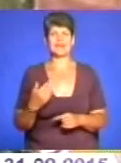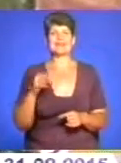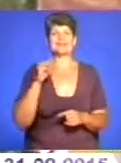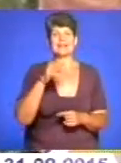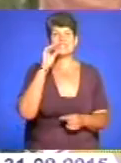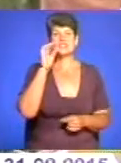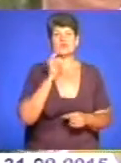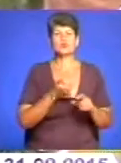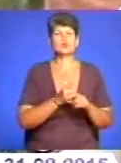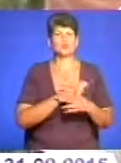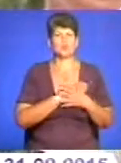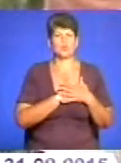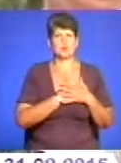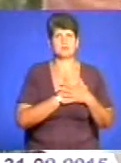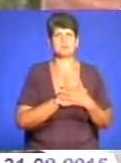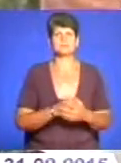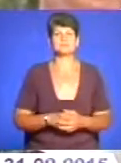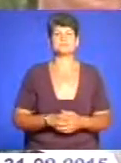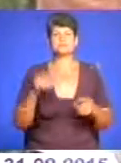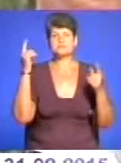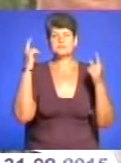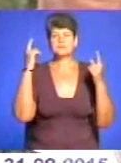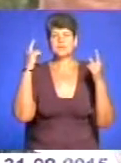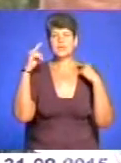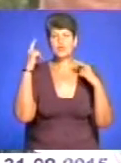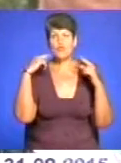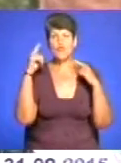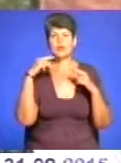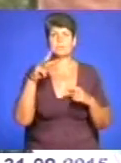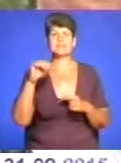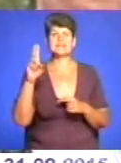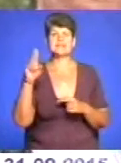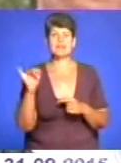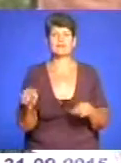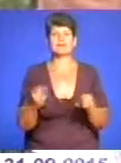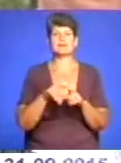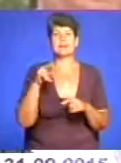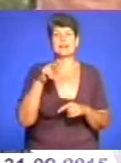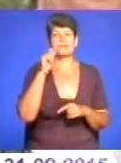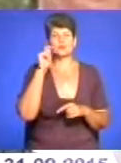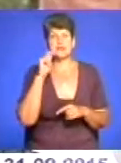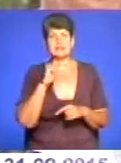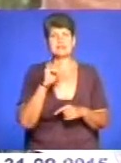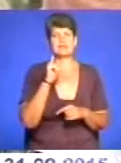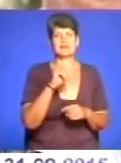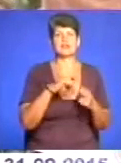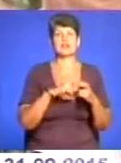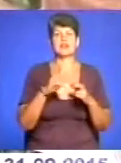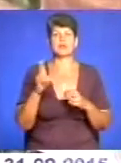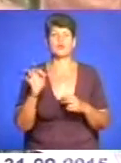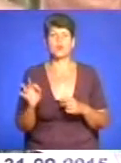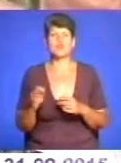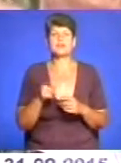любив твори Міцкевича, також Леся Українка, Іван Франко. Ним